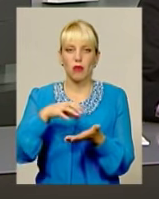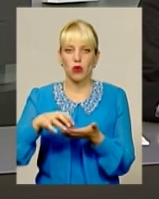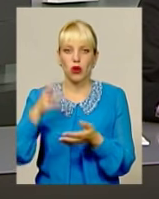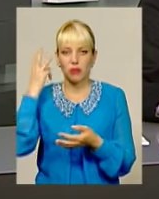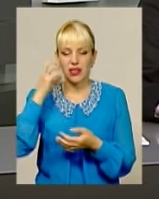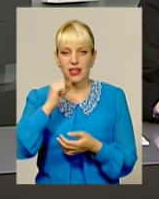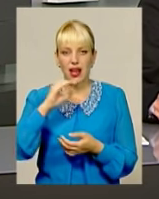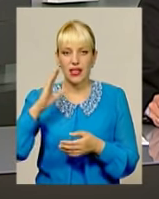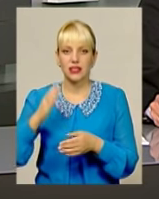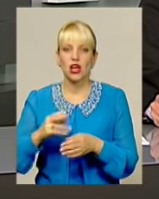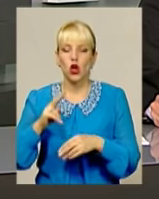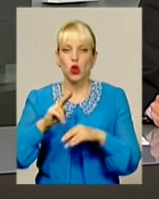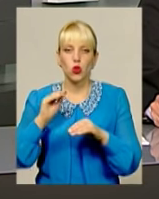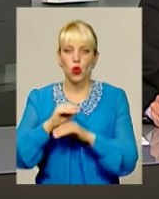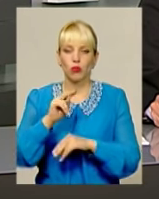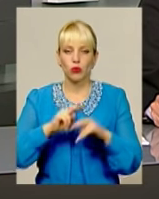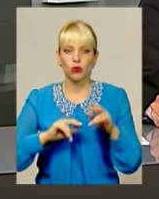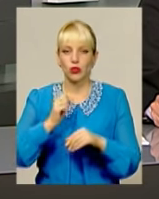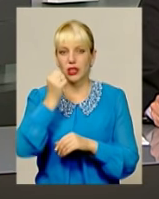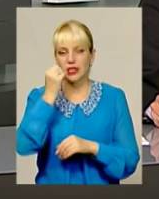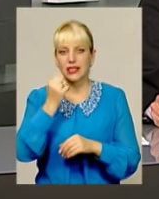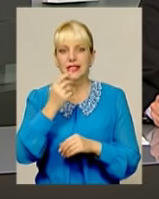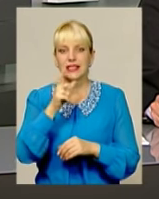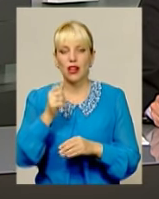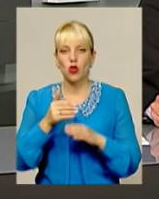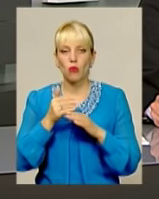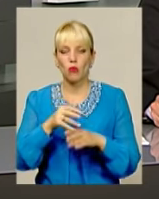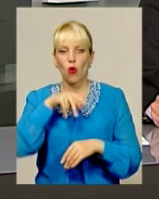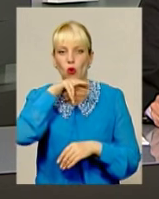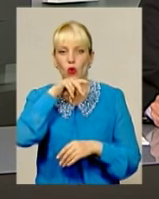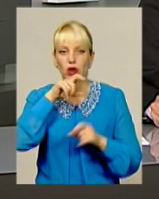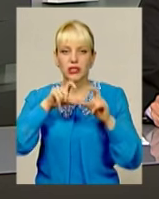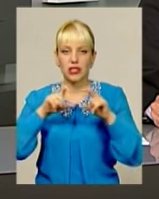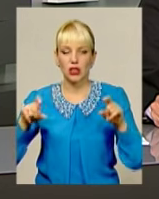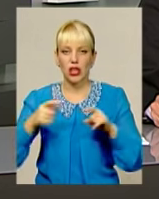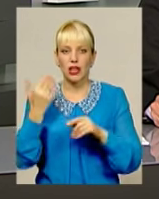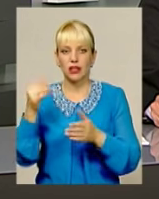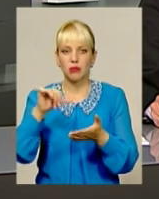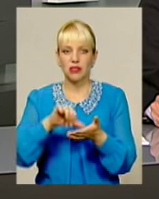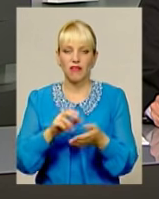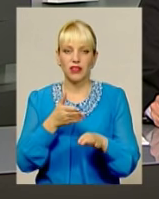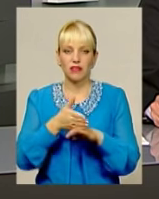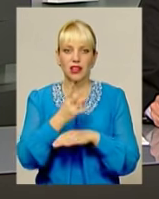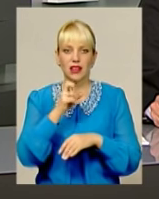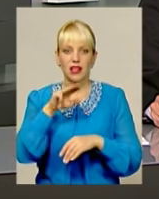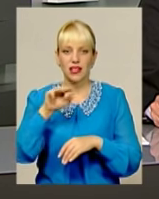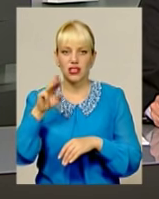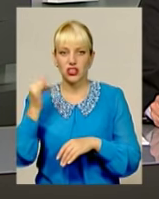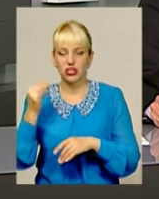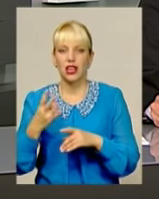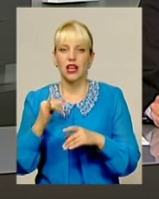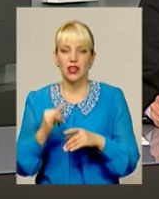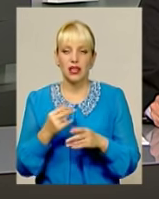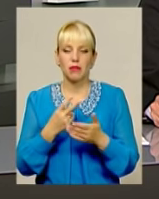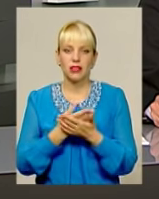добудують за допомогою провідної корейської компанії. Її представники вже відвідали Нетішин та презентували основні проекти з постачання